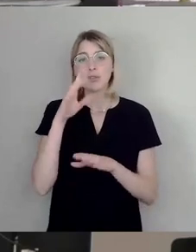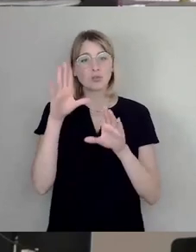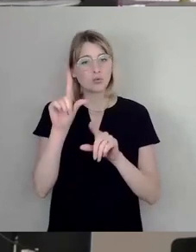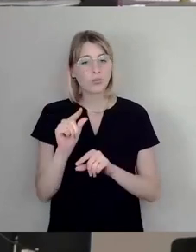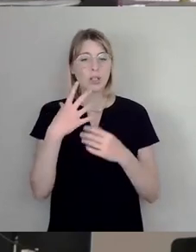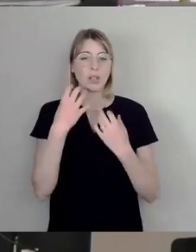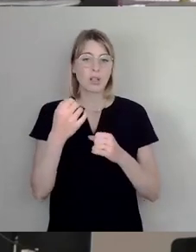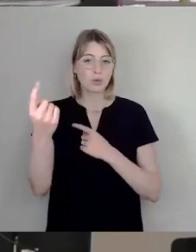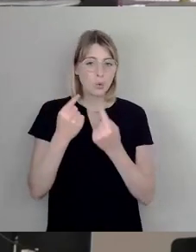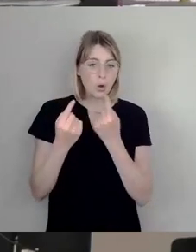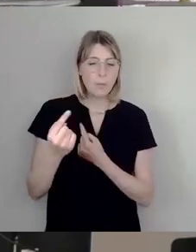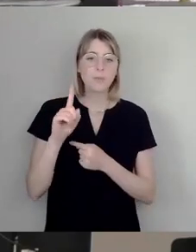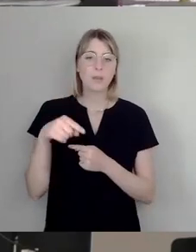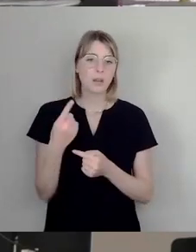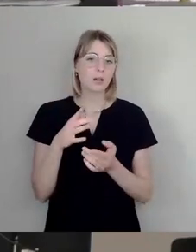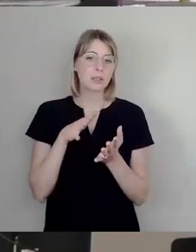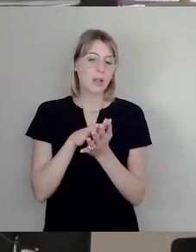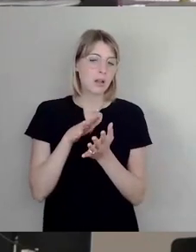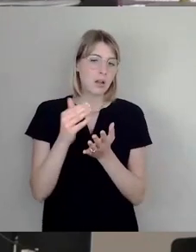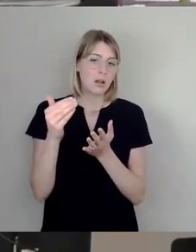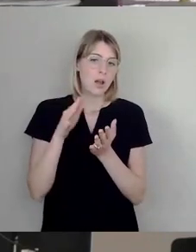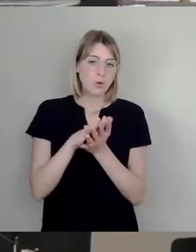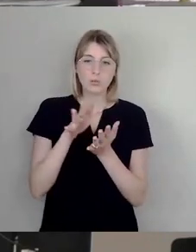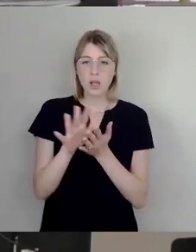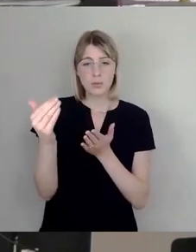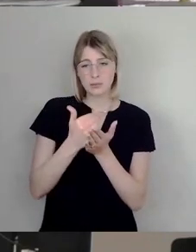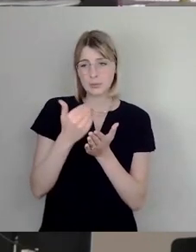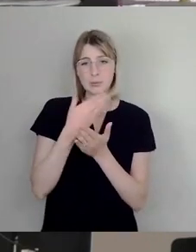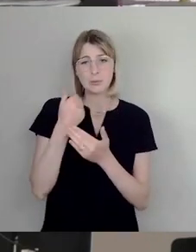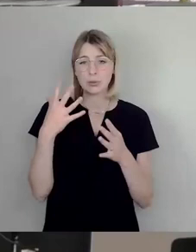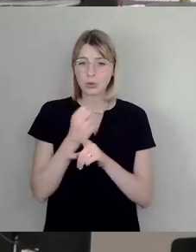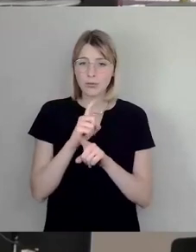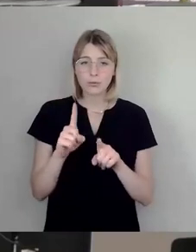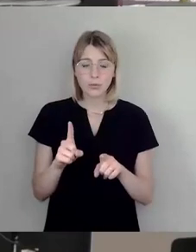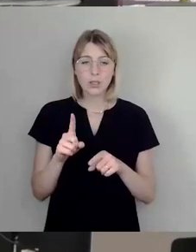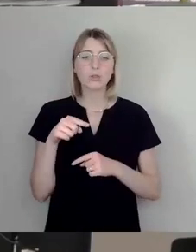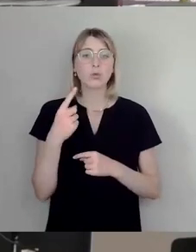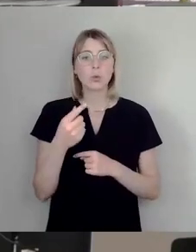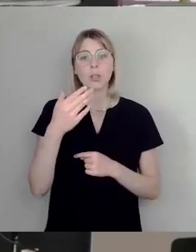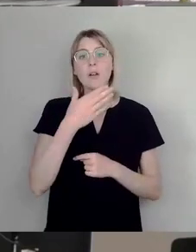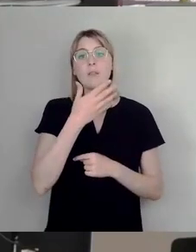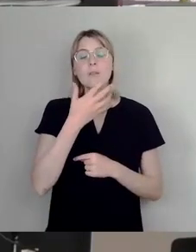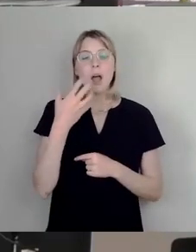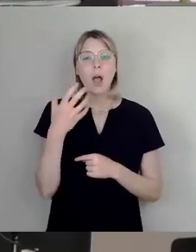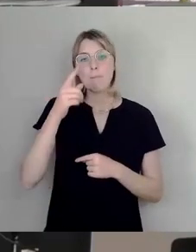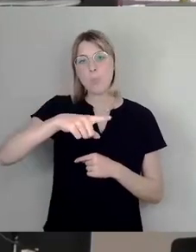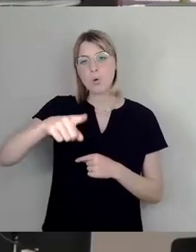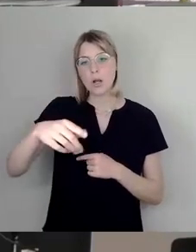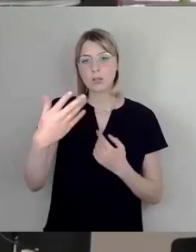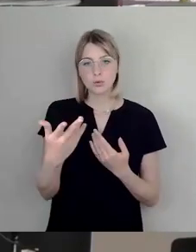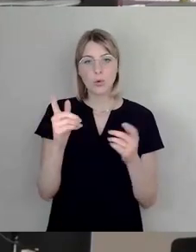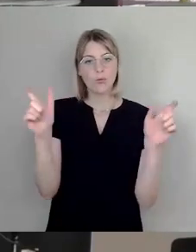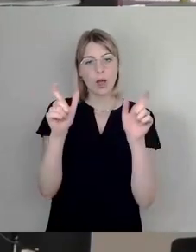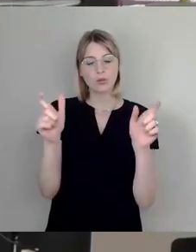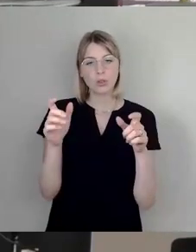nicht mehr die entstehenden Kosten. Und Open-Air-Veranstaltungen in den warmen Monaten des Jahres sind vielleicht etwas günstiger zu organisieren,